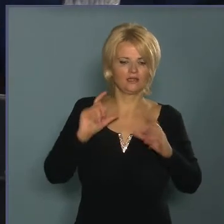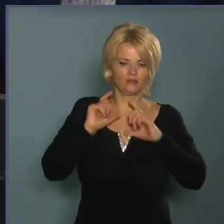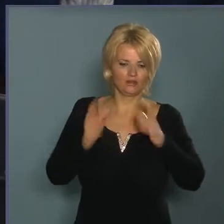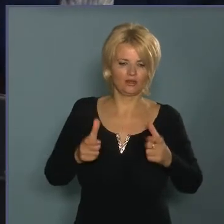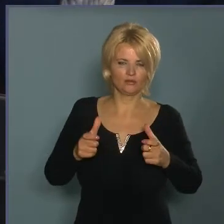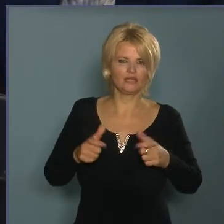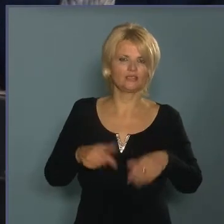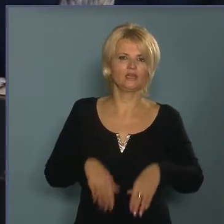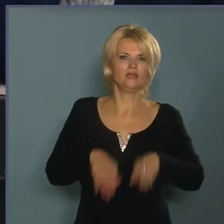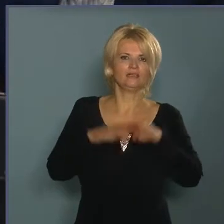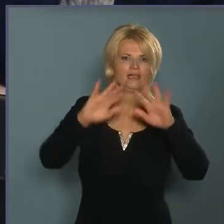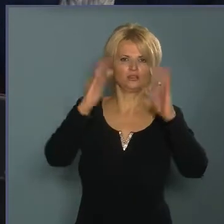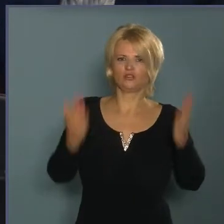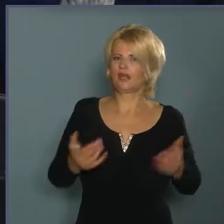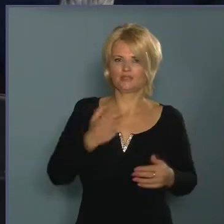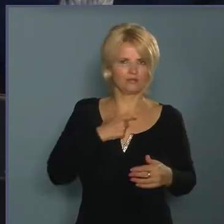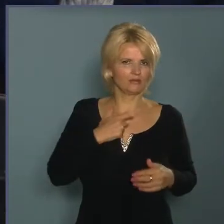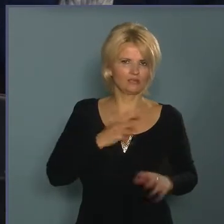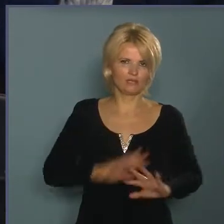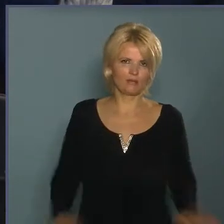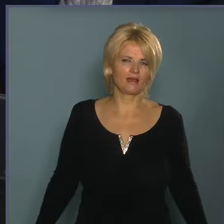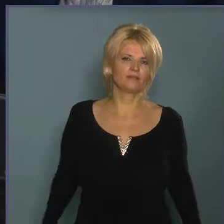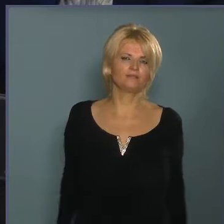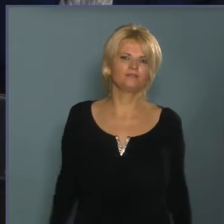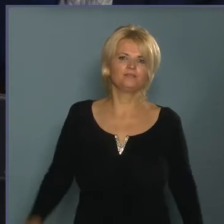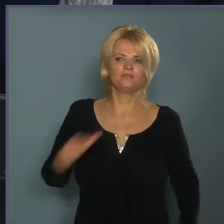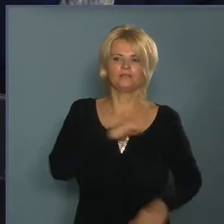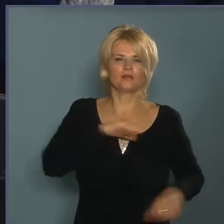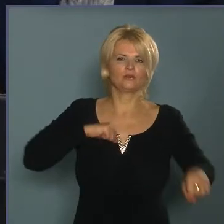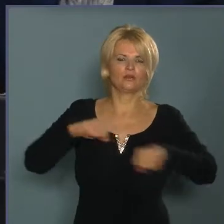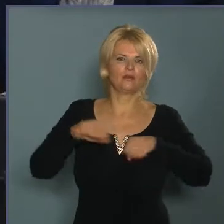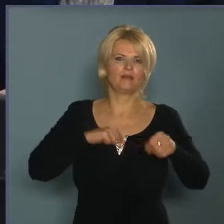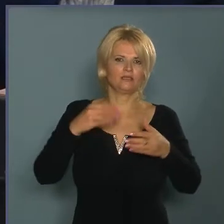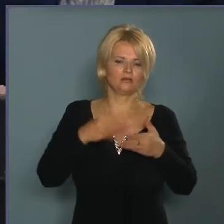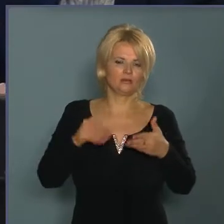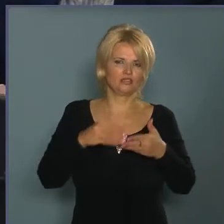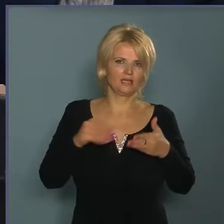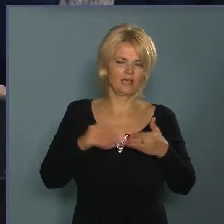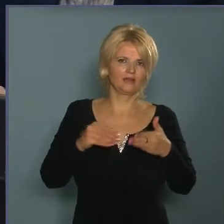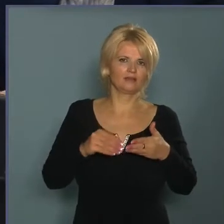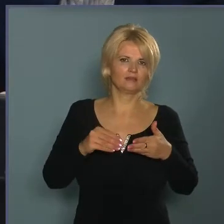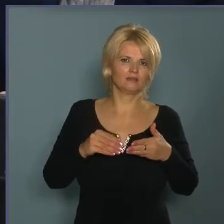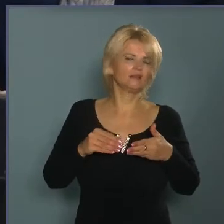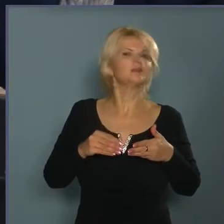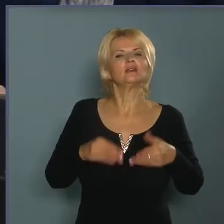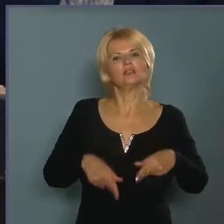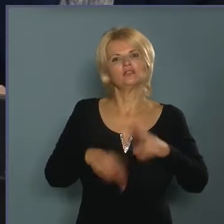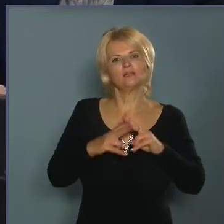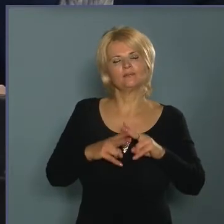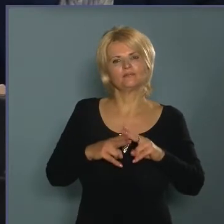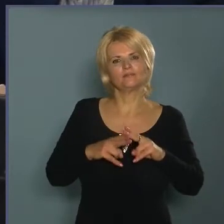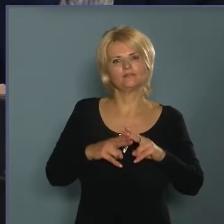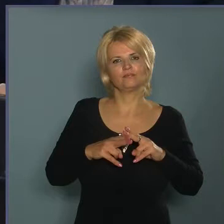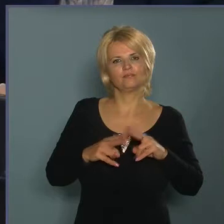társasház. Azt viszont igen, hogy az önkormányzat költségén hozzájárul ahhoz, hogy uniód